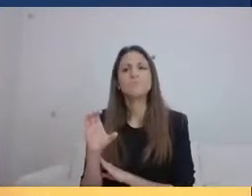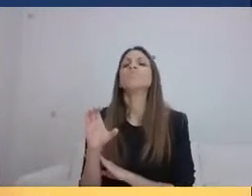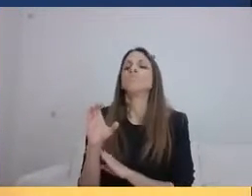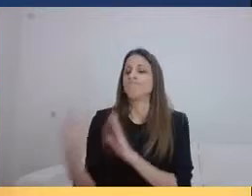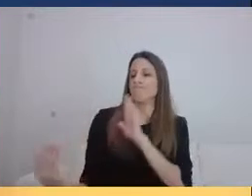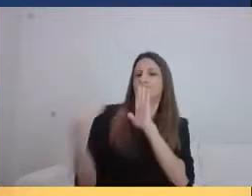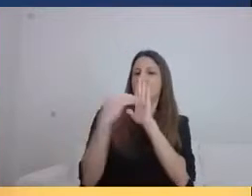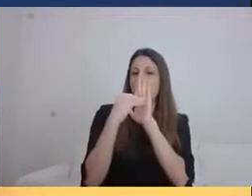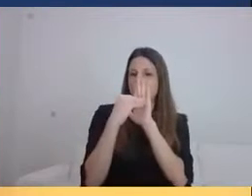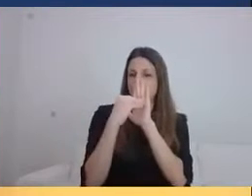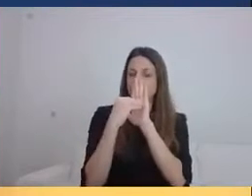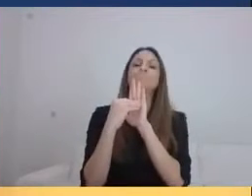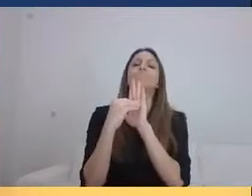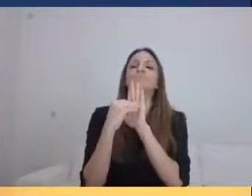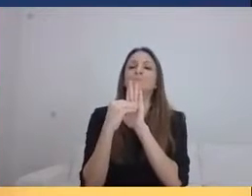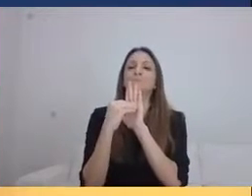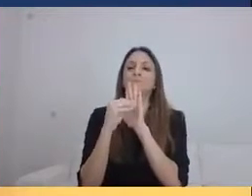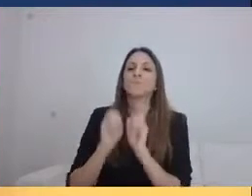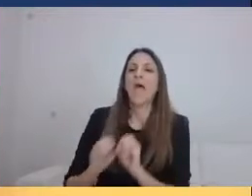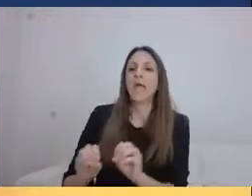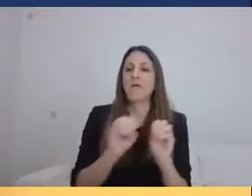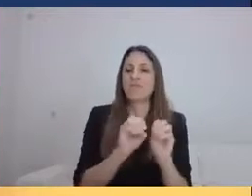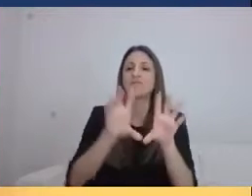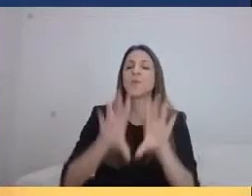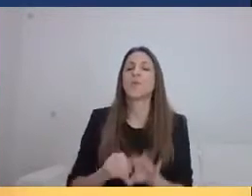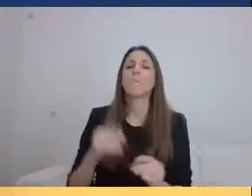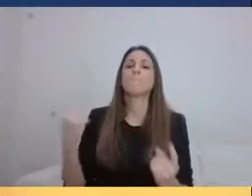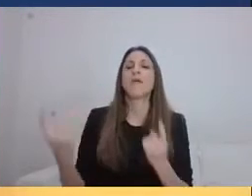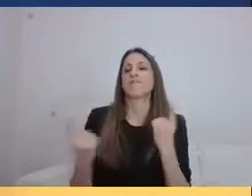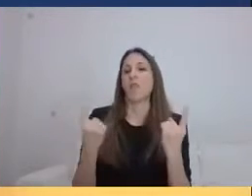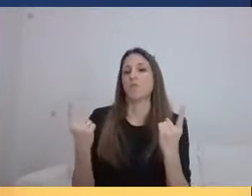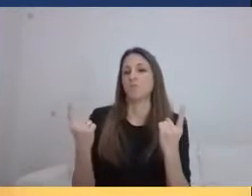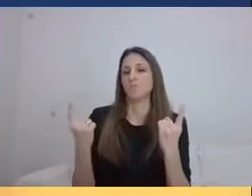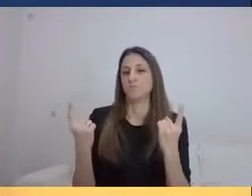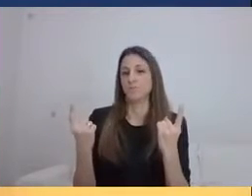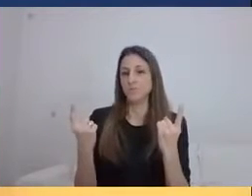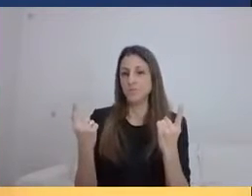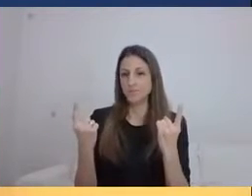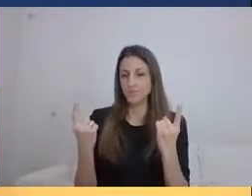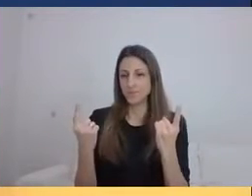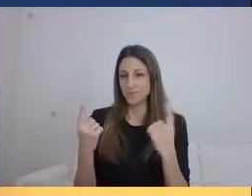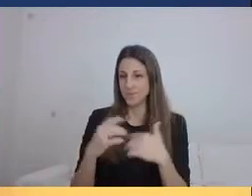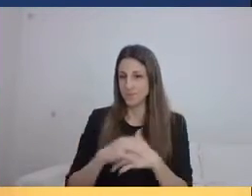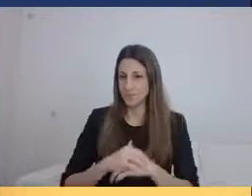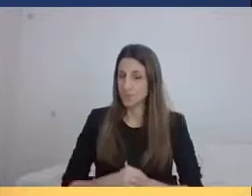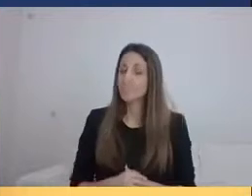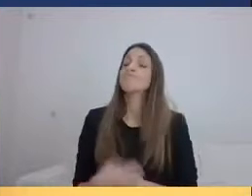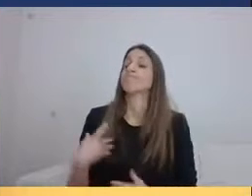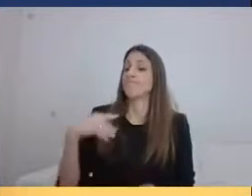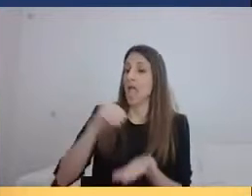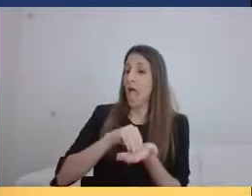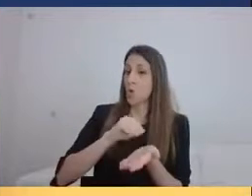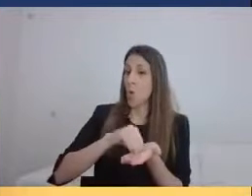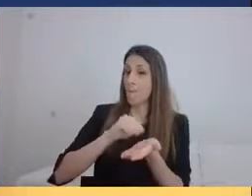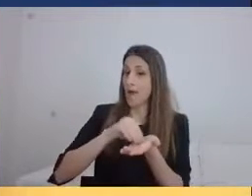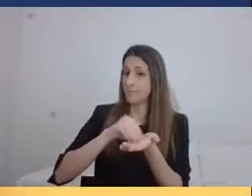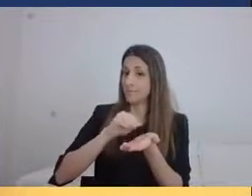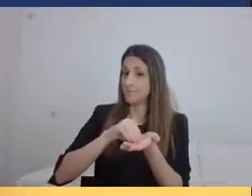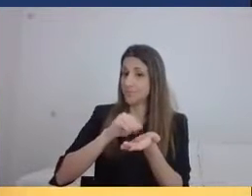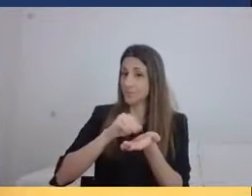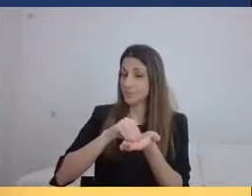στο επίκεντρο. Επίσης, για αυτή την Climate